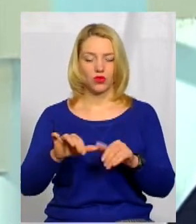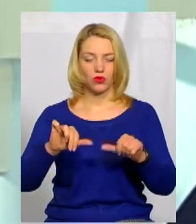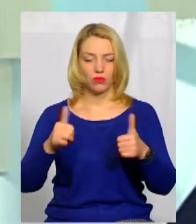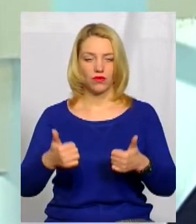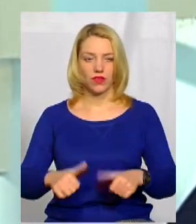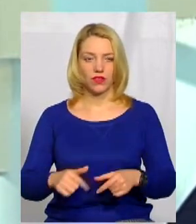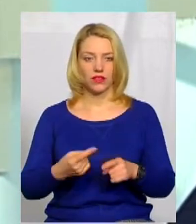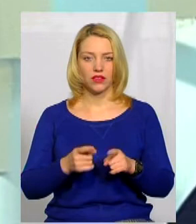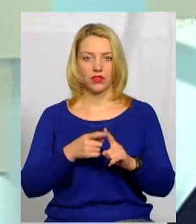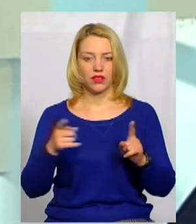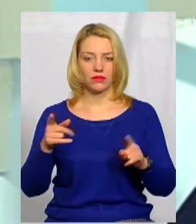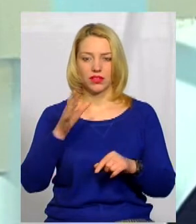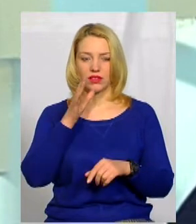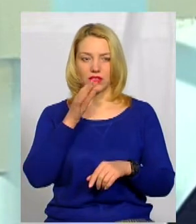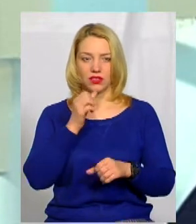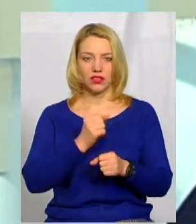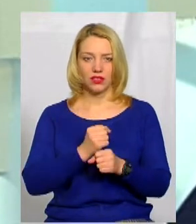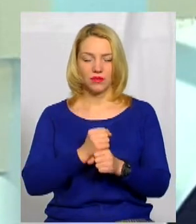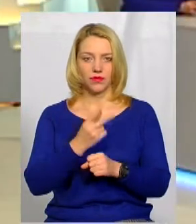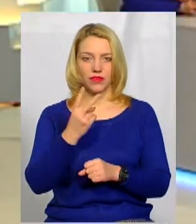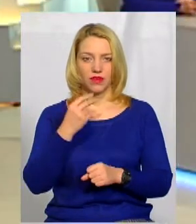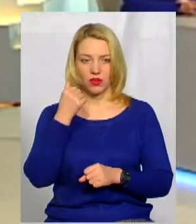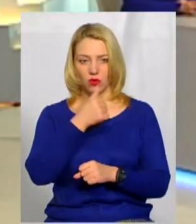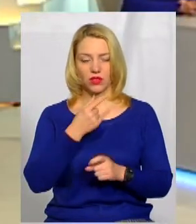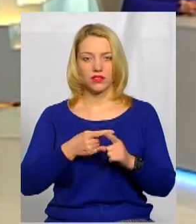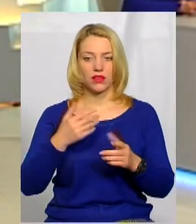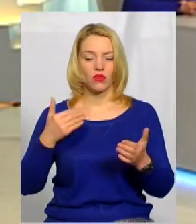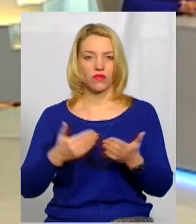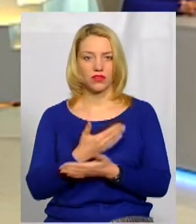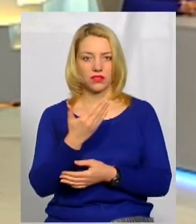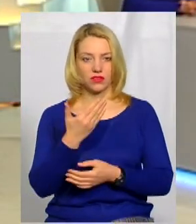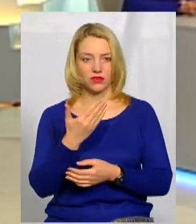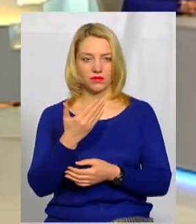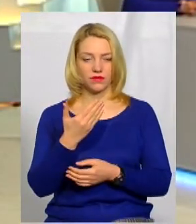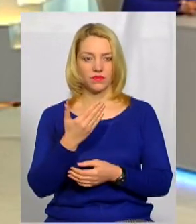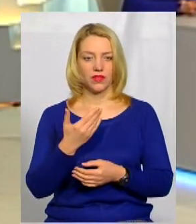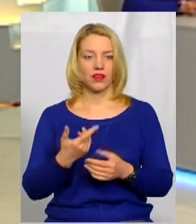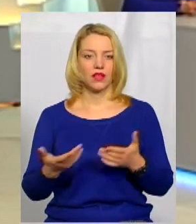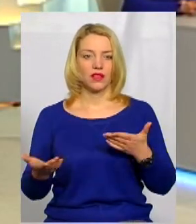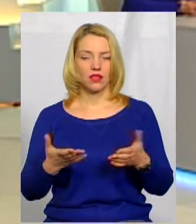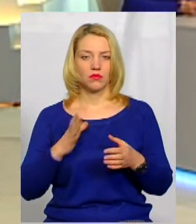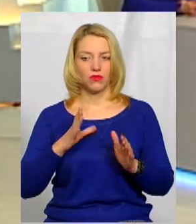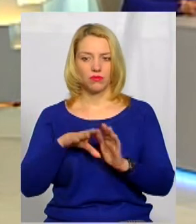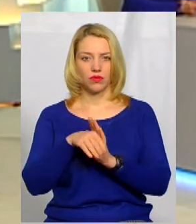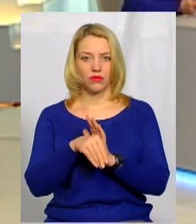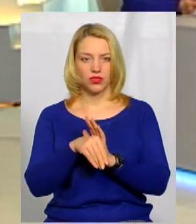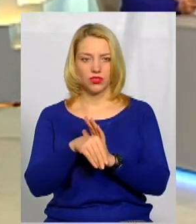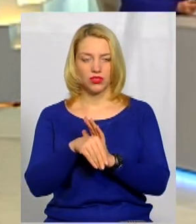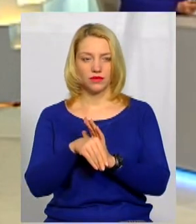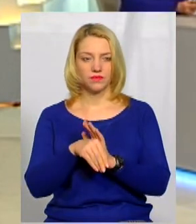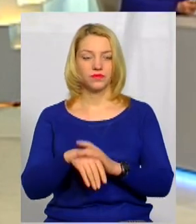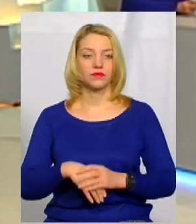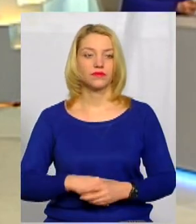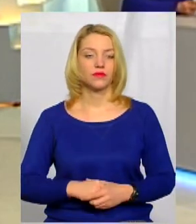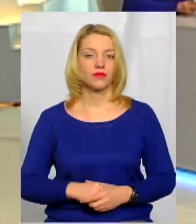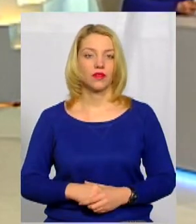виді, і його термін дії – два роки. Це ще одна з новацій? Це ще одна з новацій, яка була запроваджена у постанові 320.